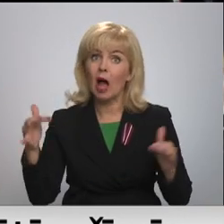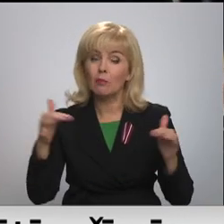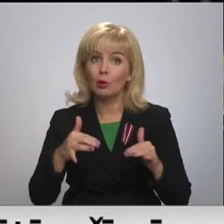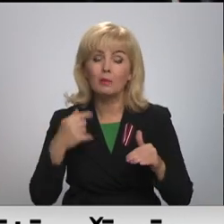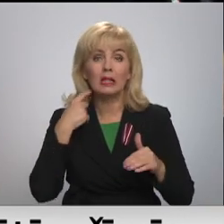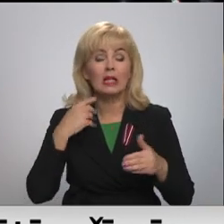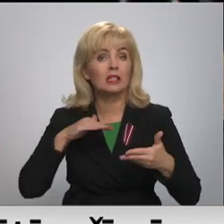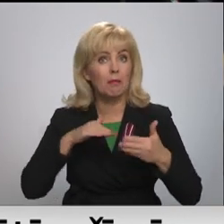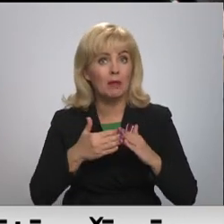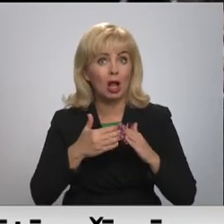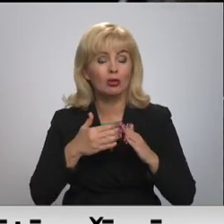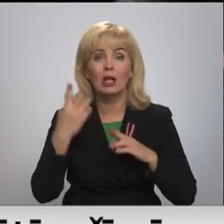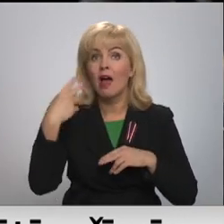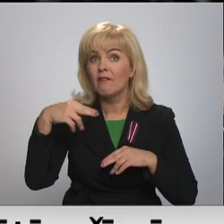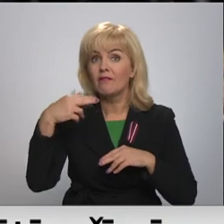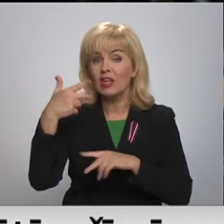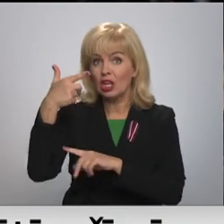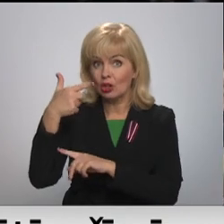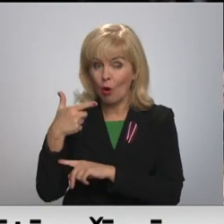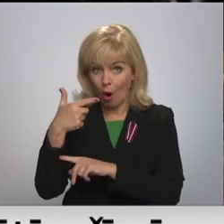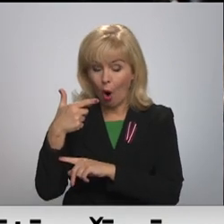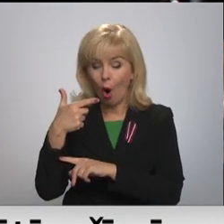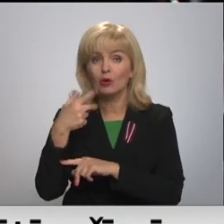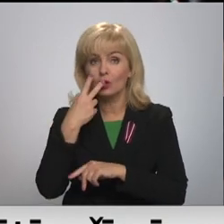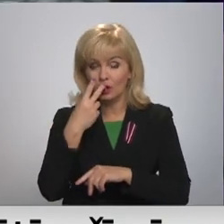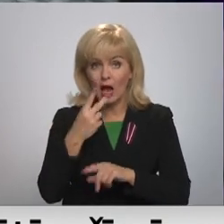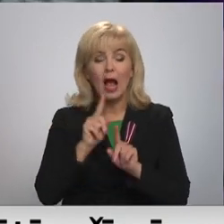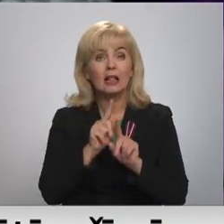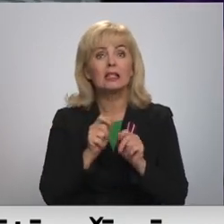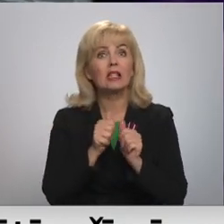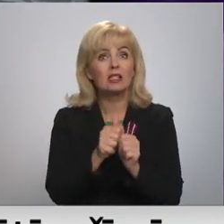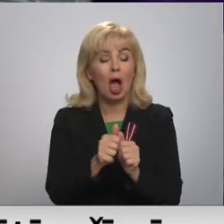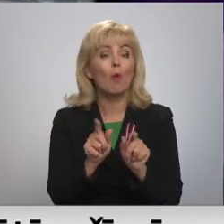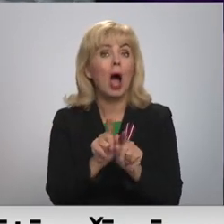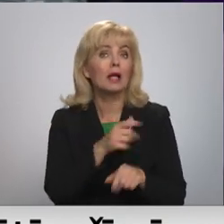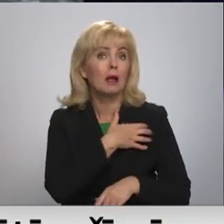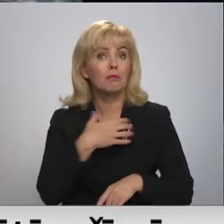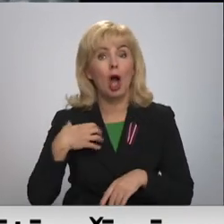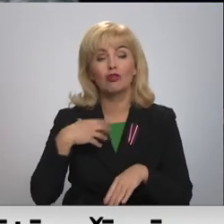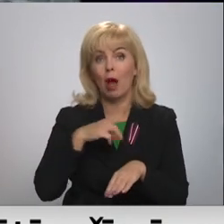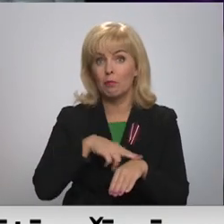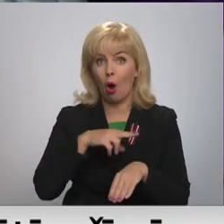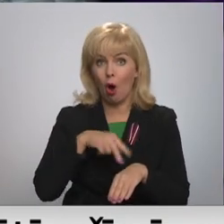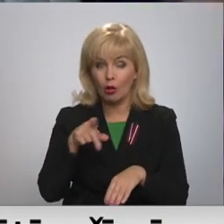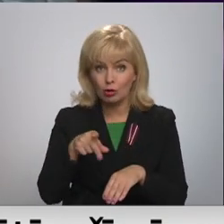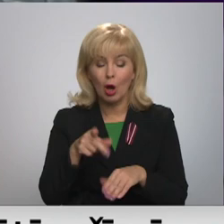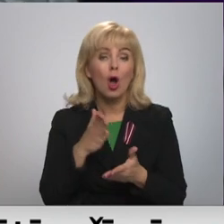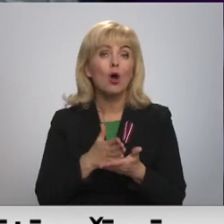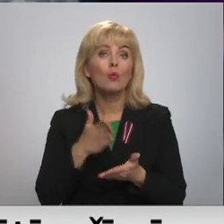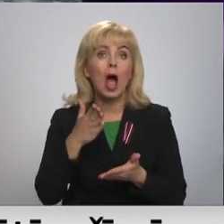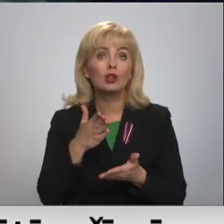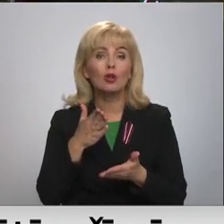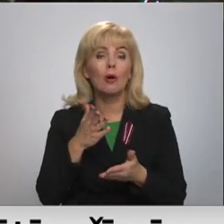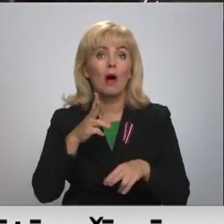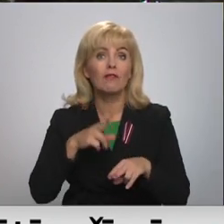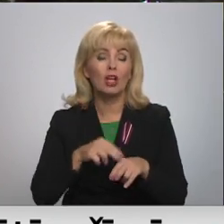pilsētas video novērošanas centra kamerās līdzi sekoja arī pašvaldības policija, kas uz notikuma vietu